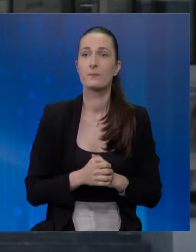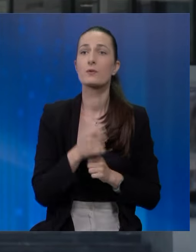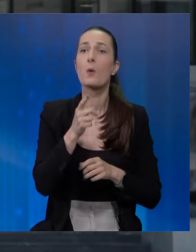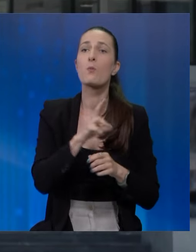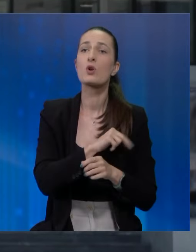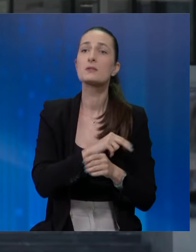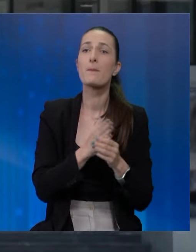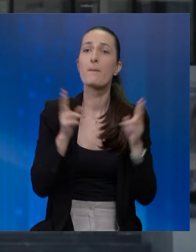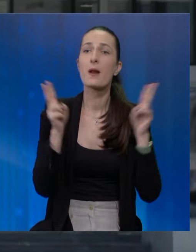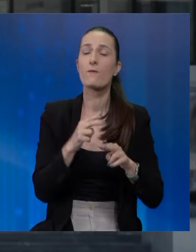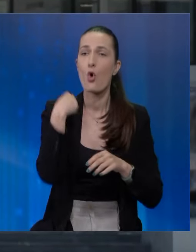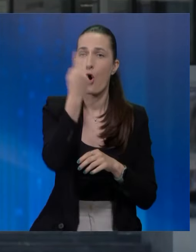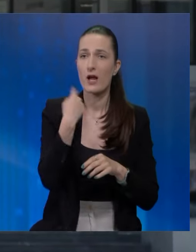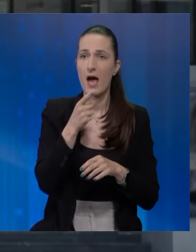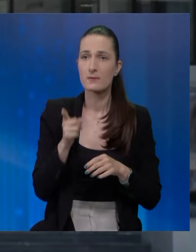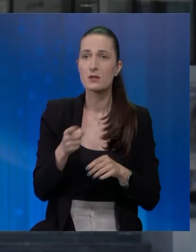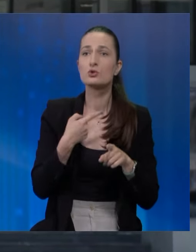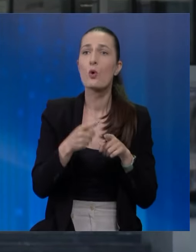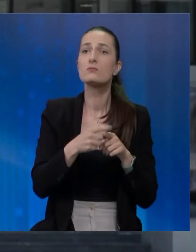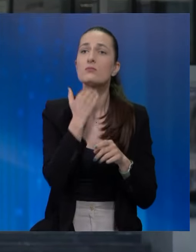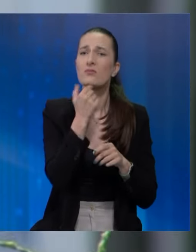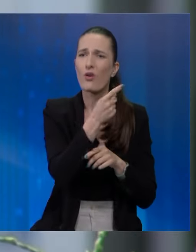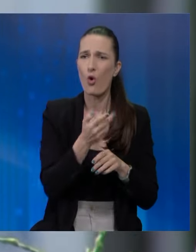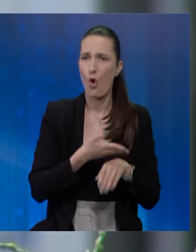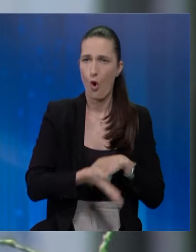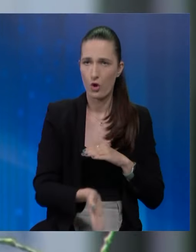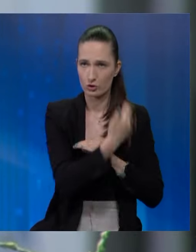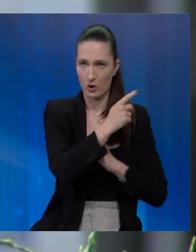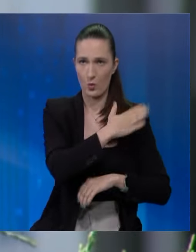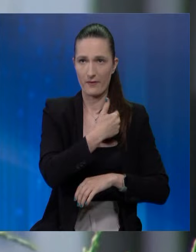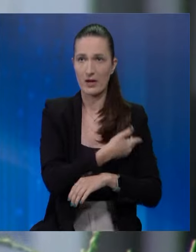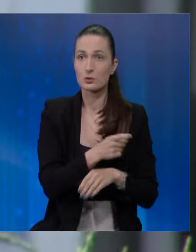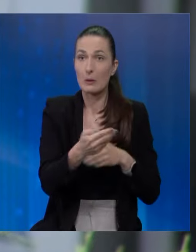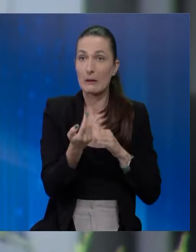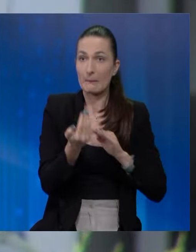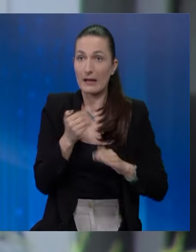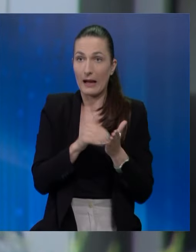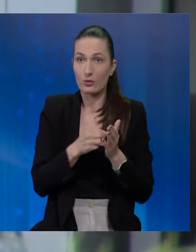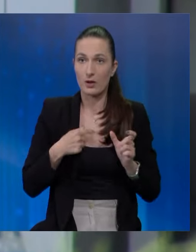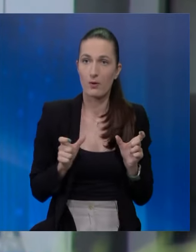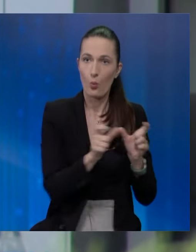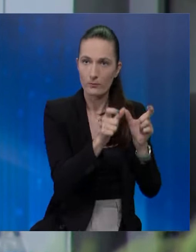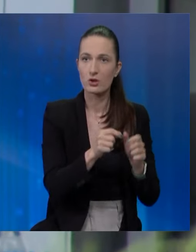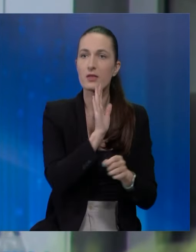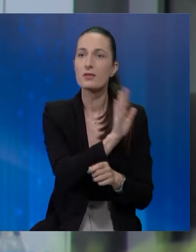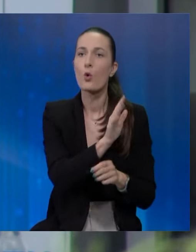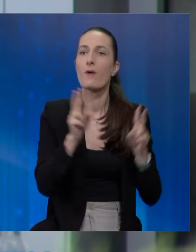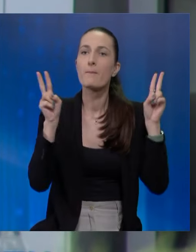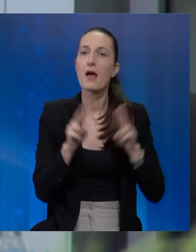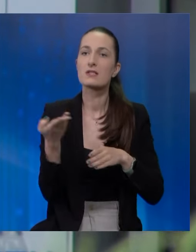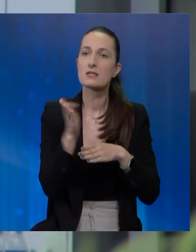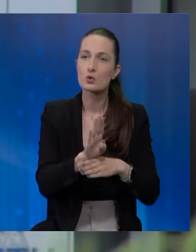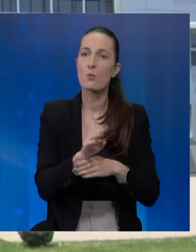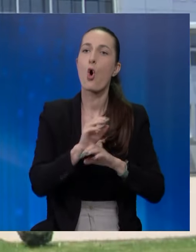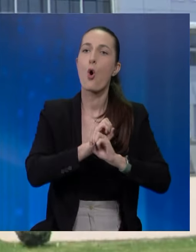pravosudnim organima s obzirom na to da je otišao u Hrvatsku neposredno prije nego jer trebao biti uhapšen. A njegova pravna zastupnica